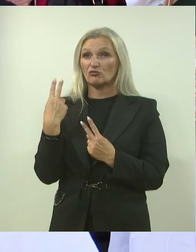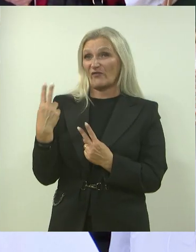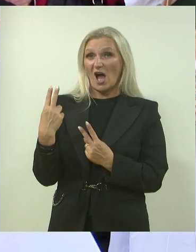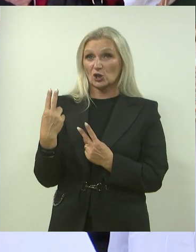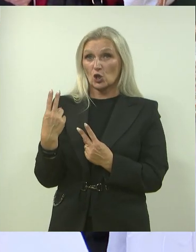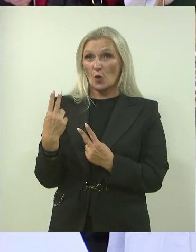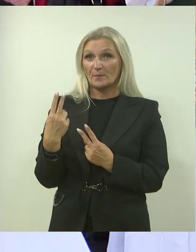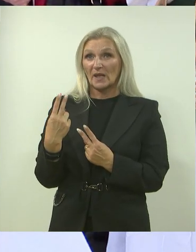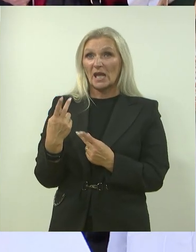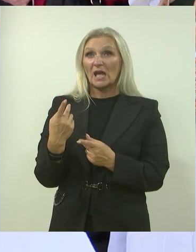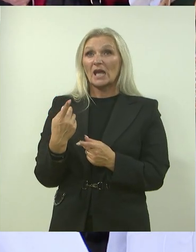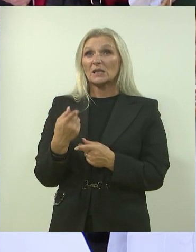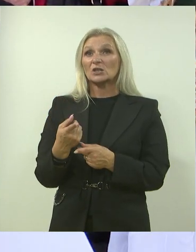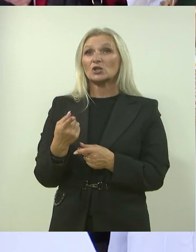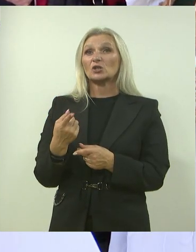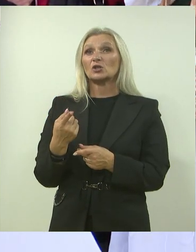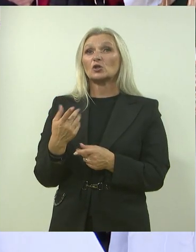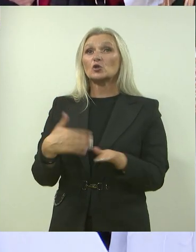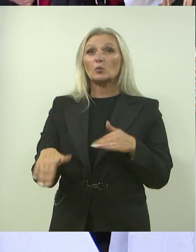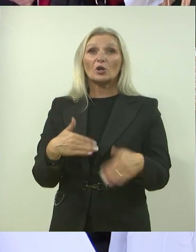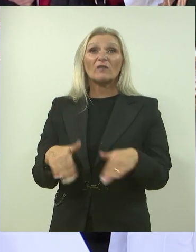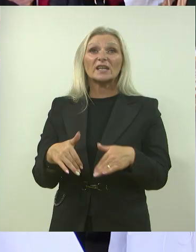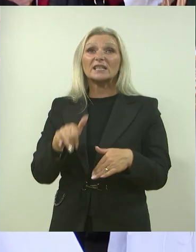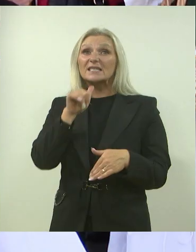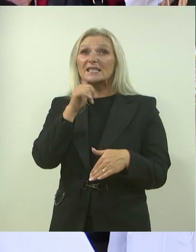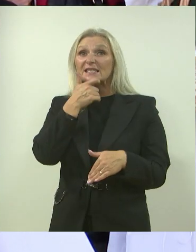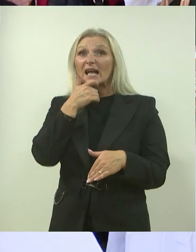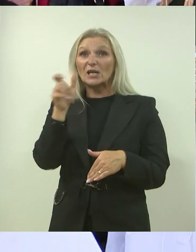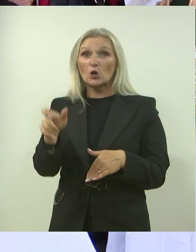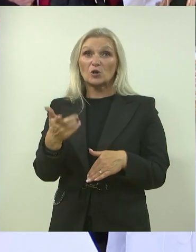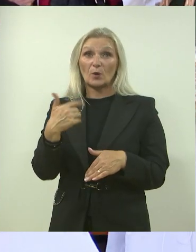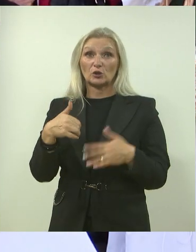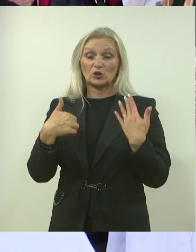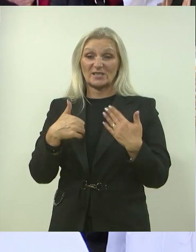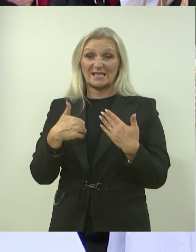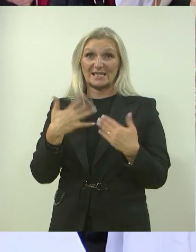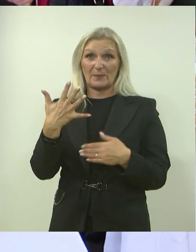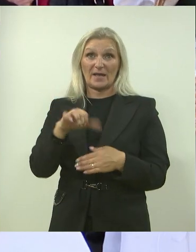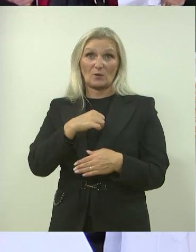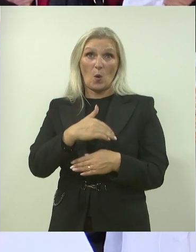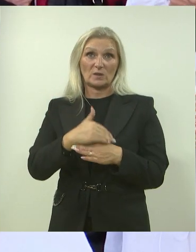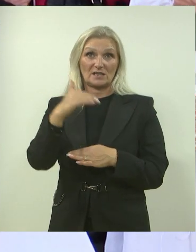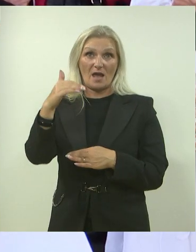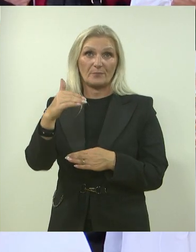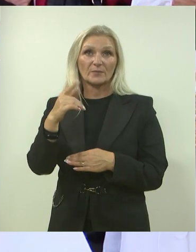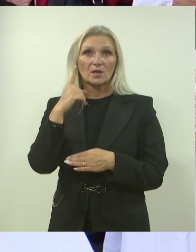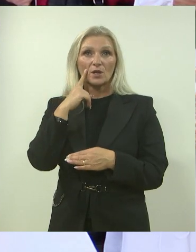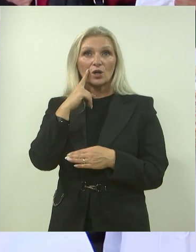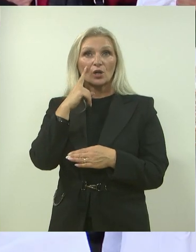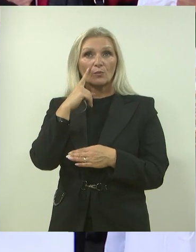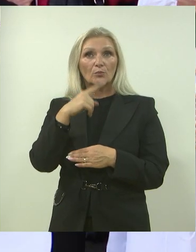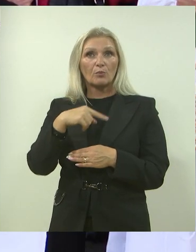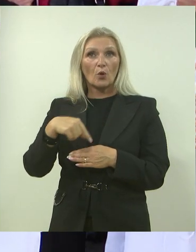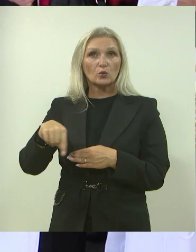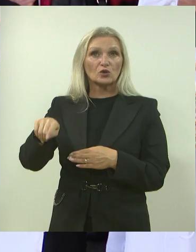populaciju našu, znači to su umirovljenici i starije osobe u 65 godina. Pokušavamo